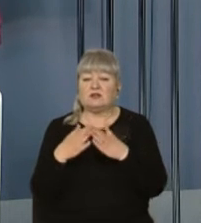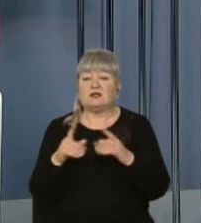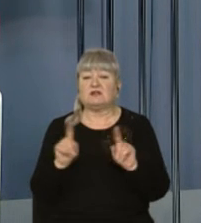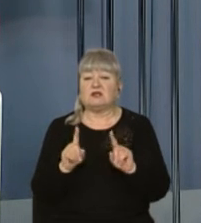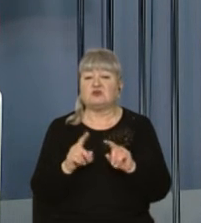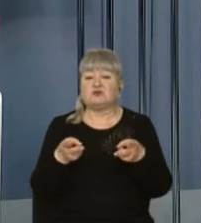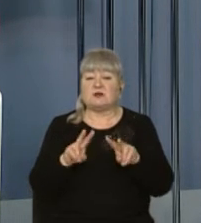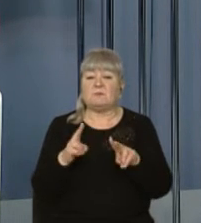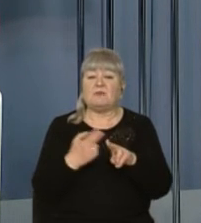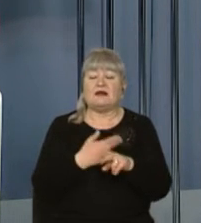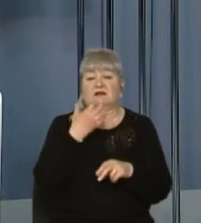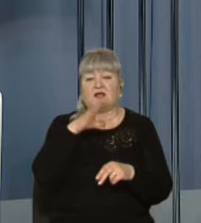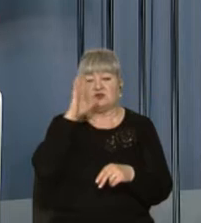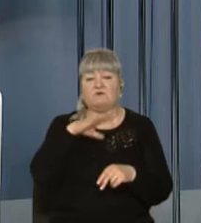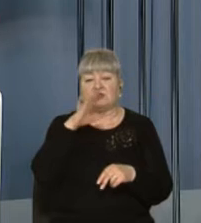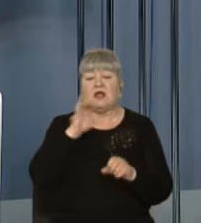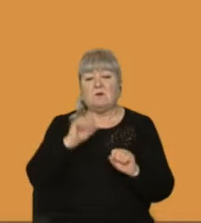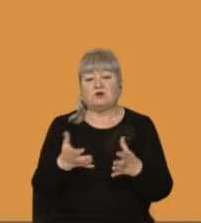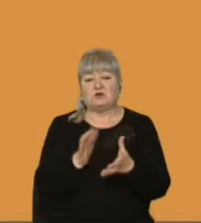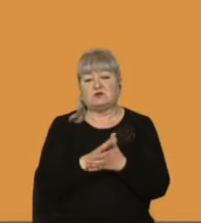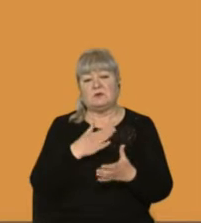можете ознайомитись на нашому сайті.